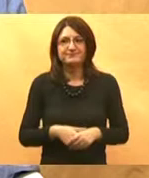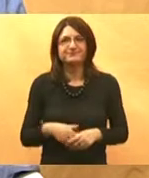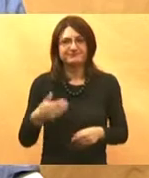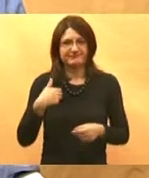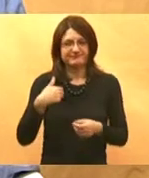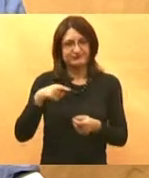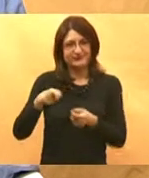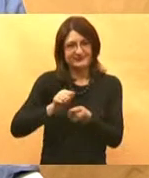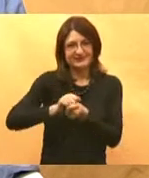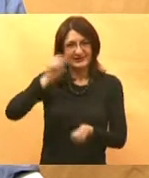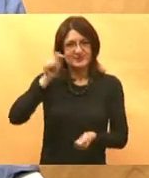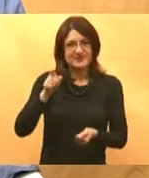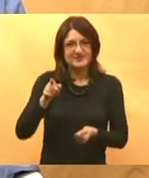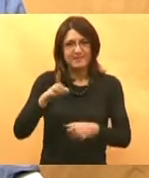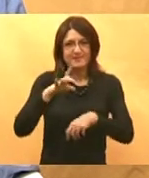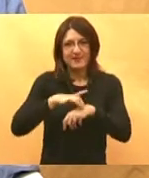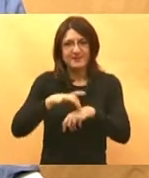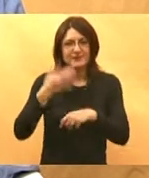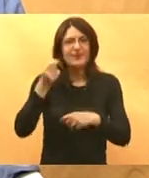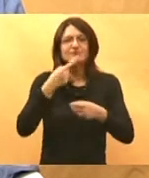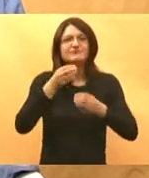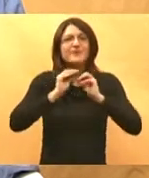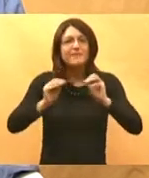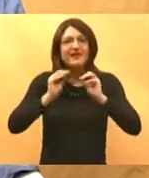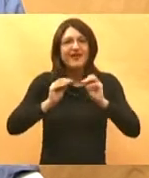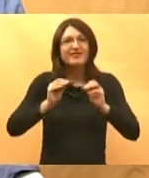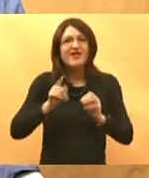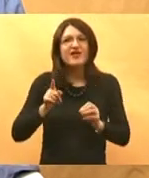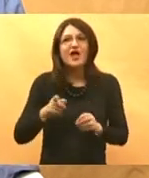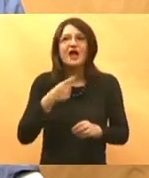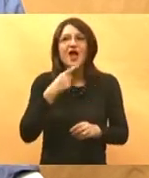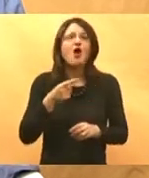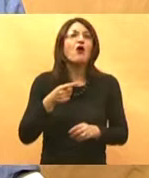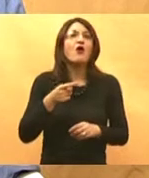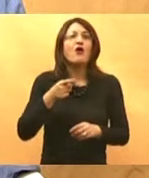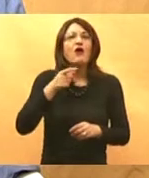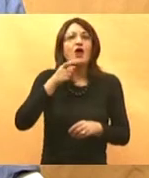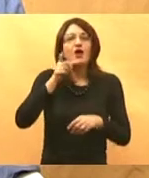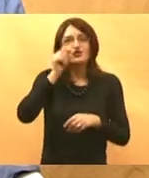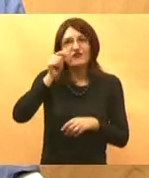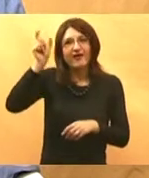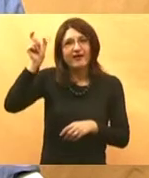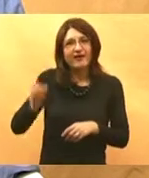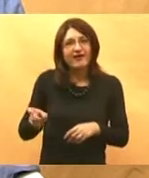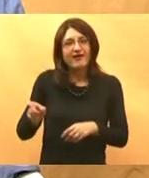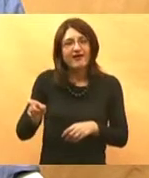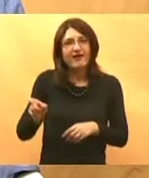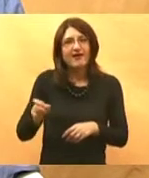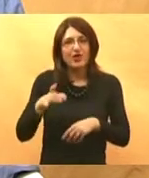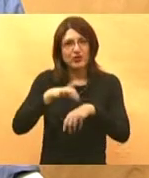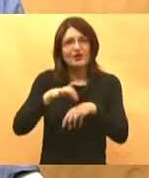u obiteljskoj medicini bila jedna jako lijepi seminar o kojem smo pričali, u stvari o lječniku kao lijeku. Gdje je riječ koju